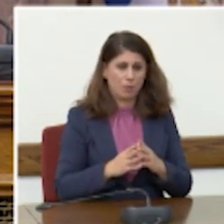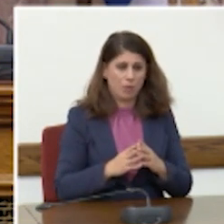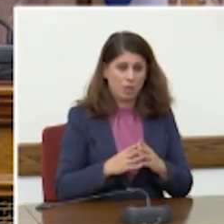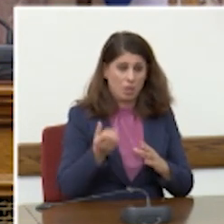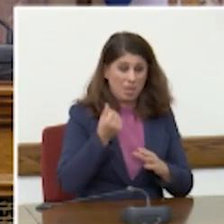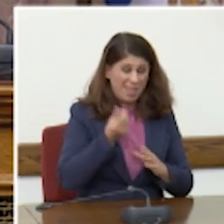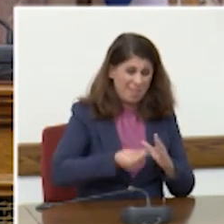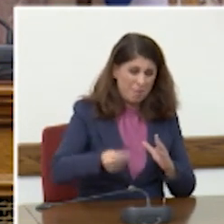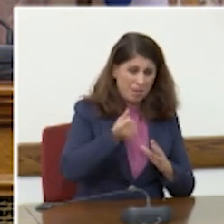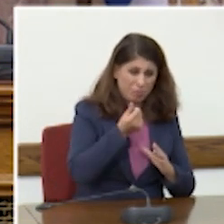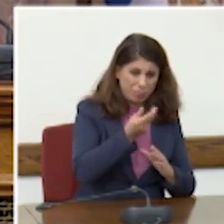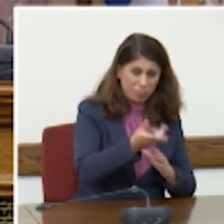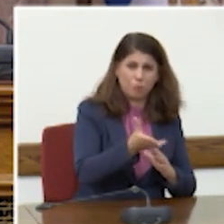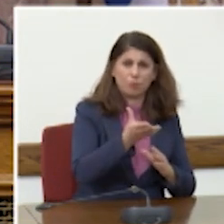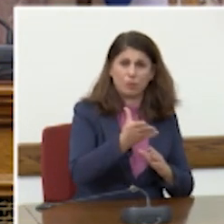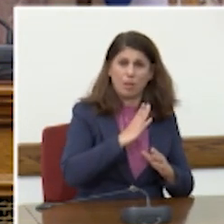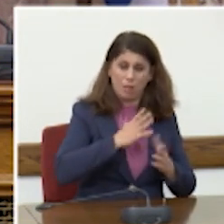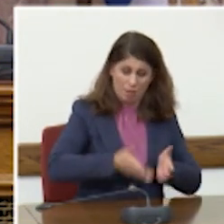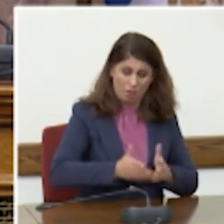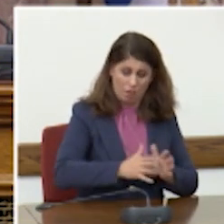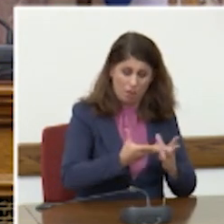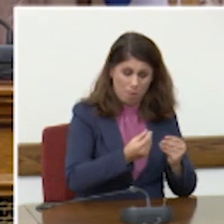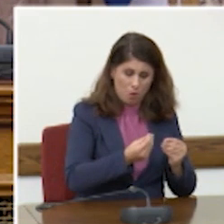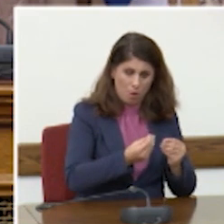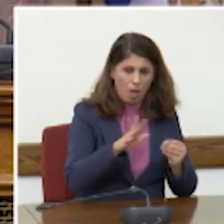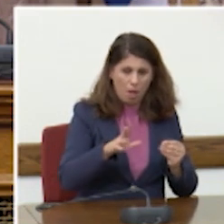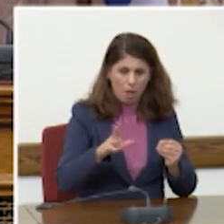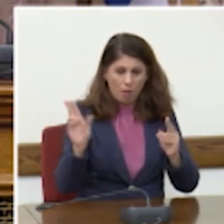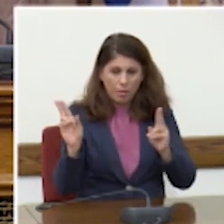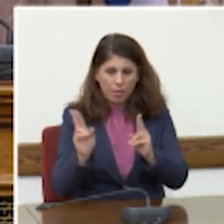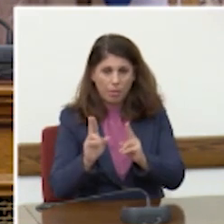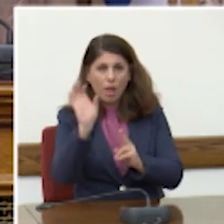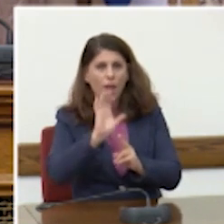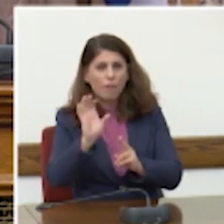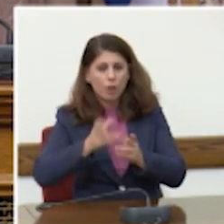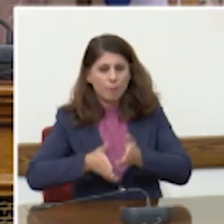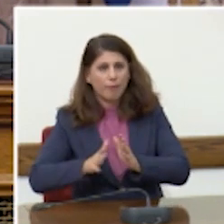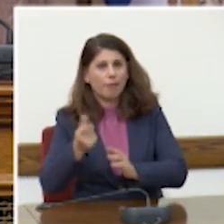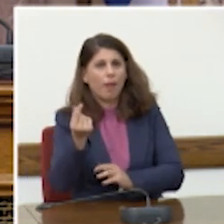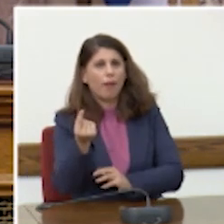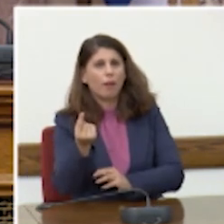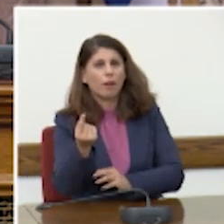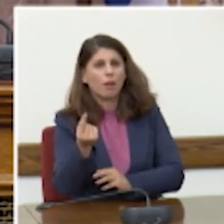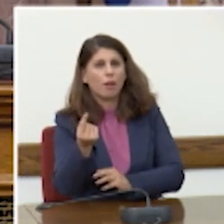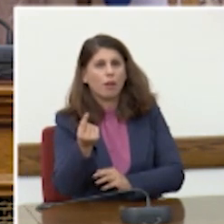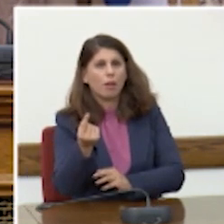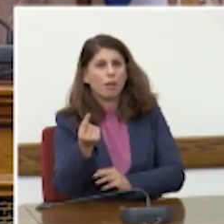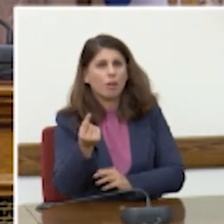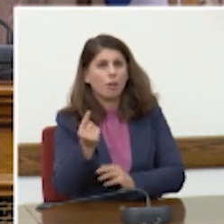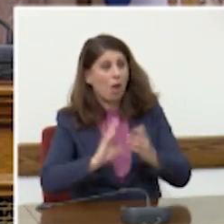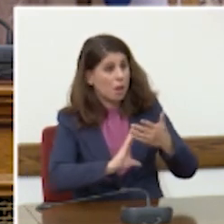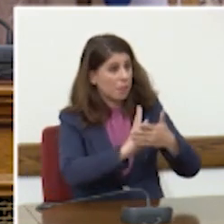στον πλανήτη συνολικά, αλλά έχουμε υπογενετικότητα στην Ήπειρό μας, στην Ευρώπη. Ανεπτυγμένες οικονομίες,